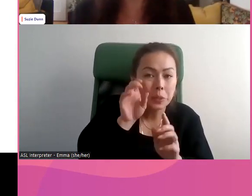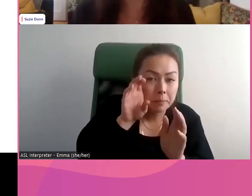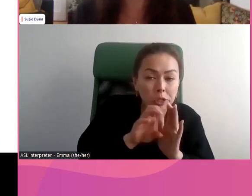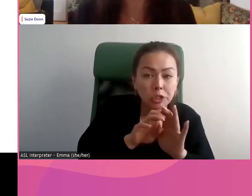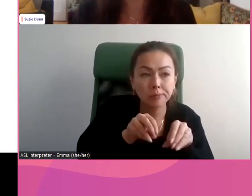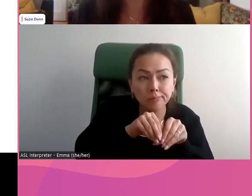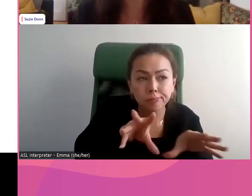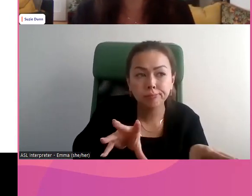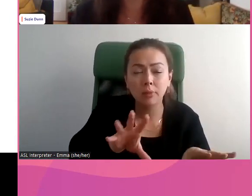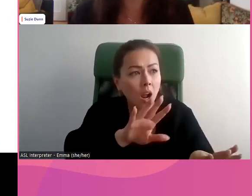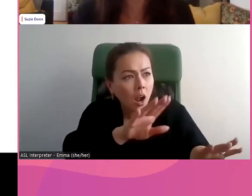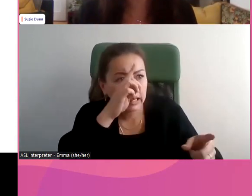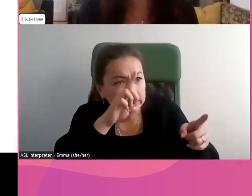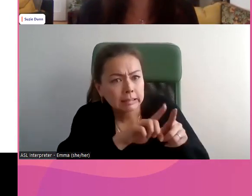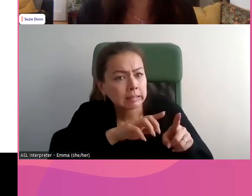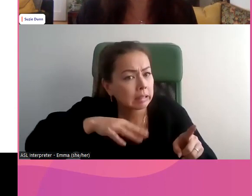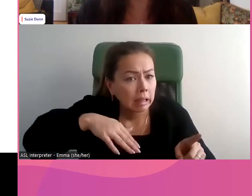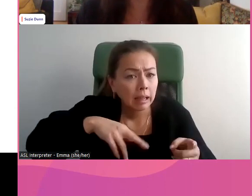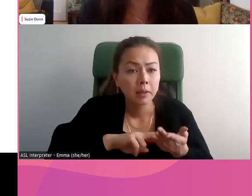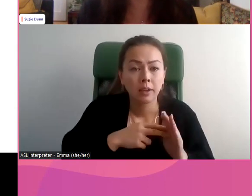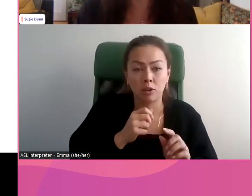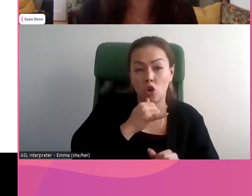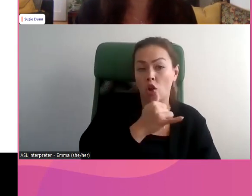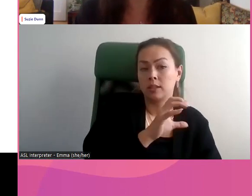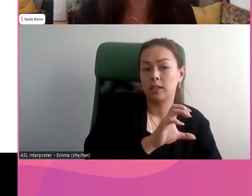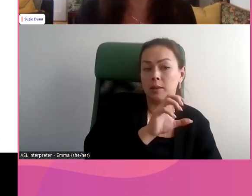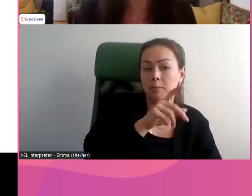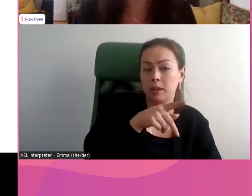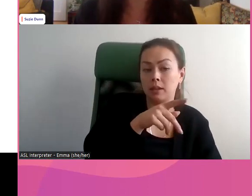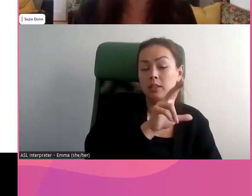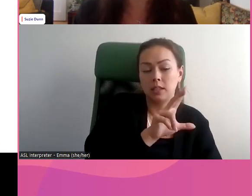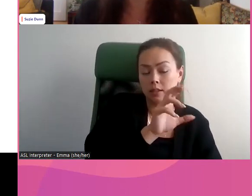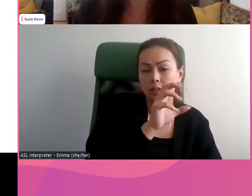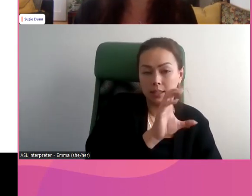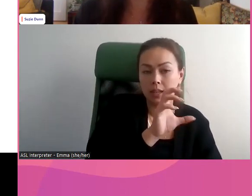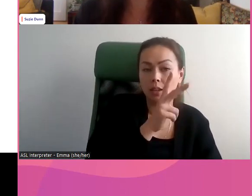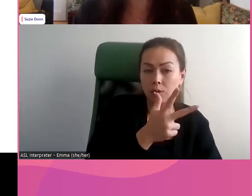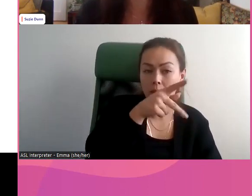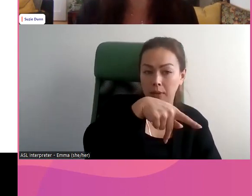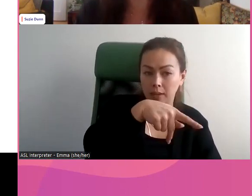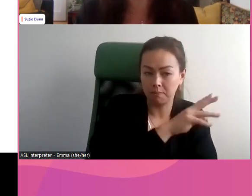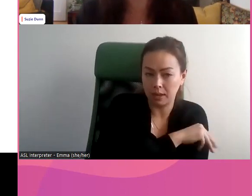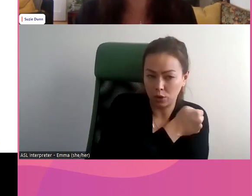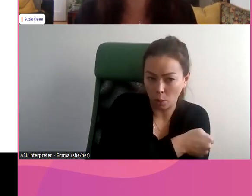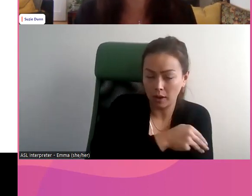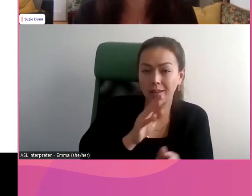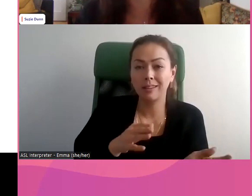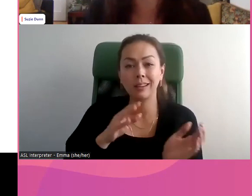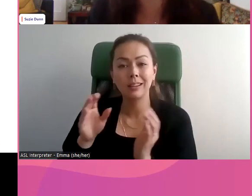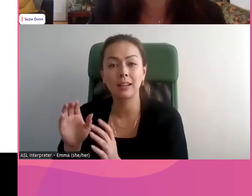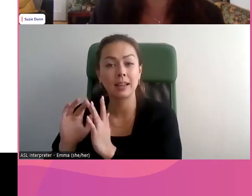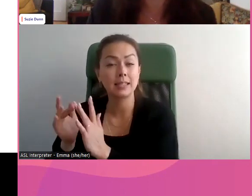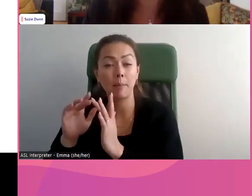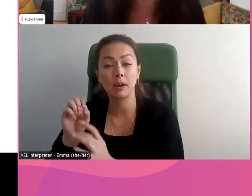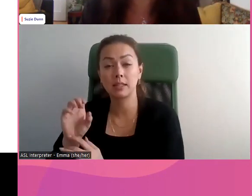si jamais il des photos d'images intimes de jeunes, il un soutien qui est disponible. CyberScan, en Nouvelle-Écosse,